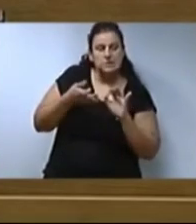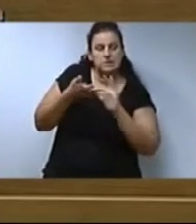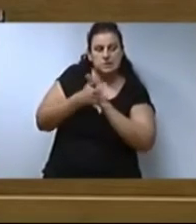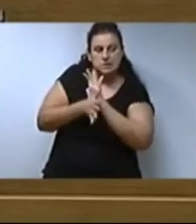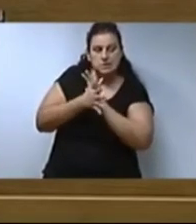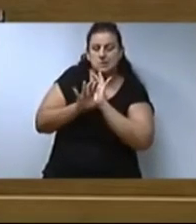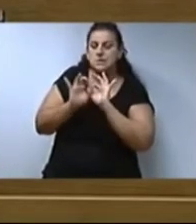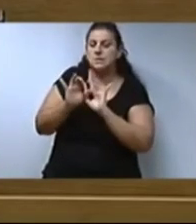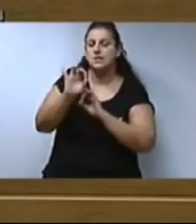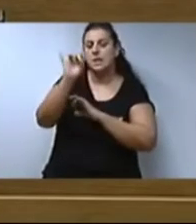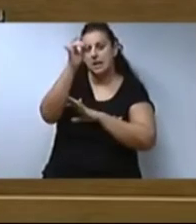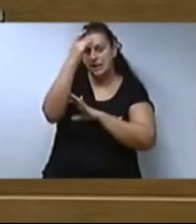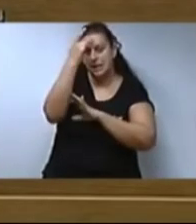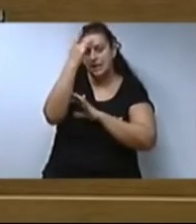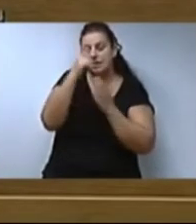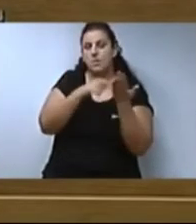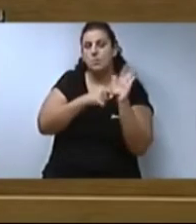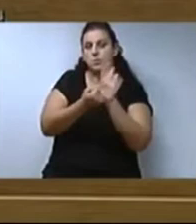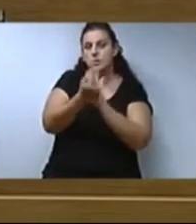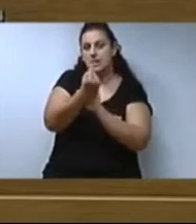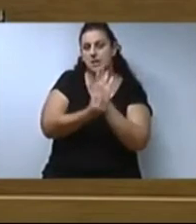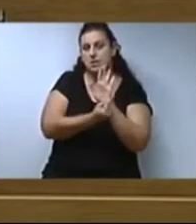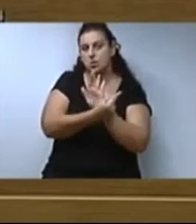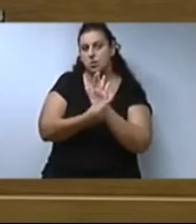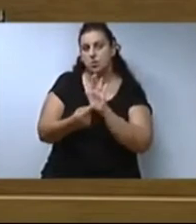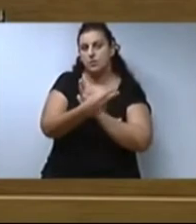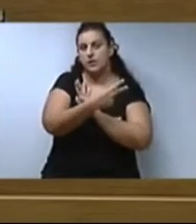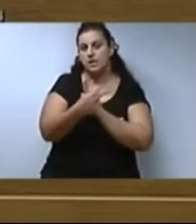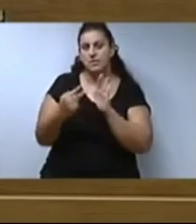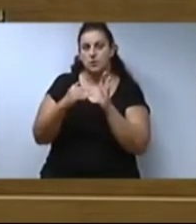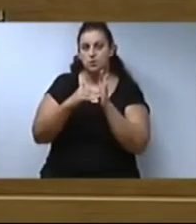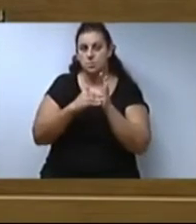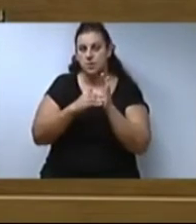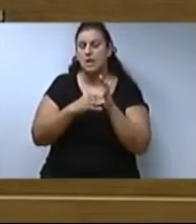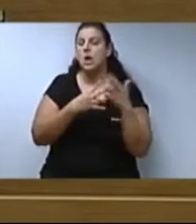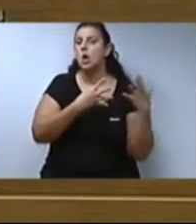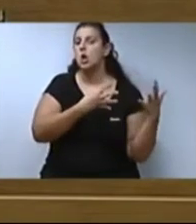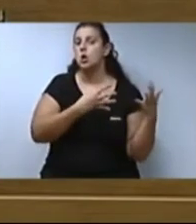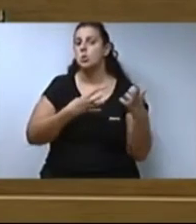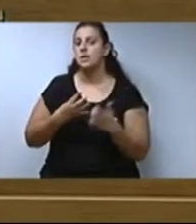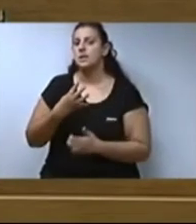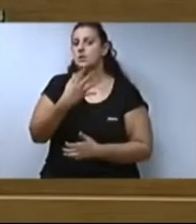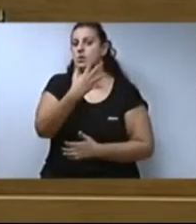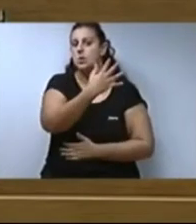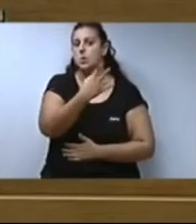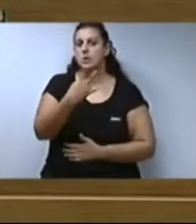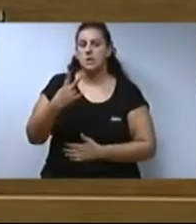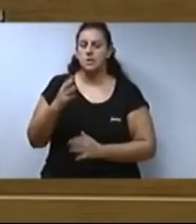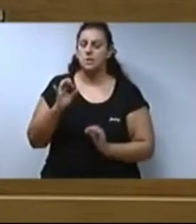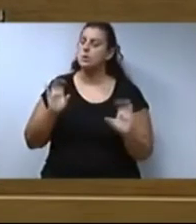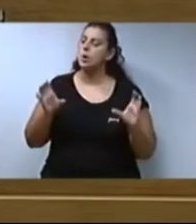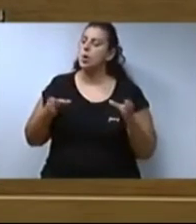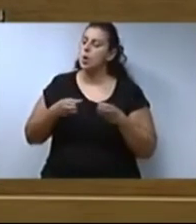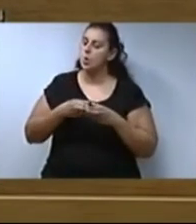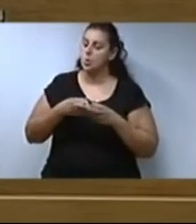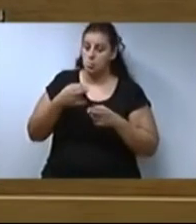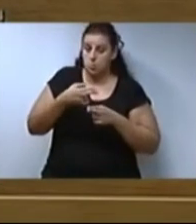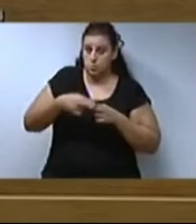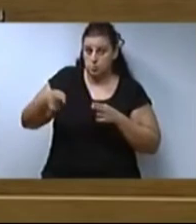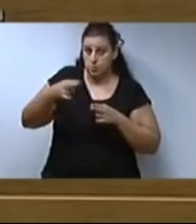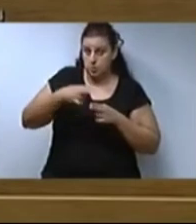la iniciativa, la proposta de resolució 22.952 dels grups parlamentaris